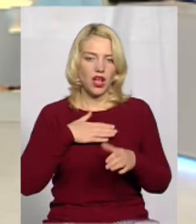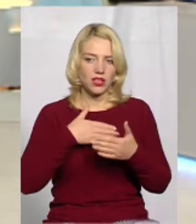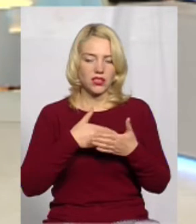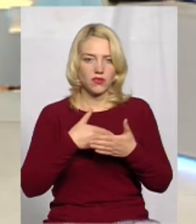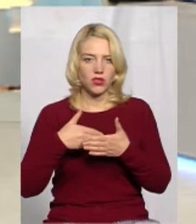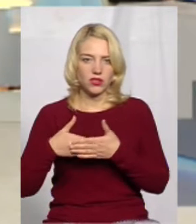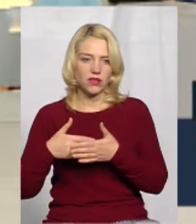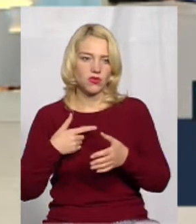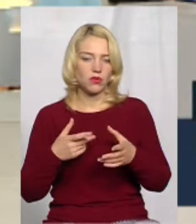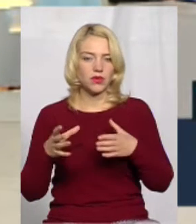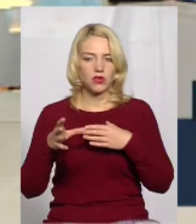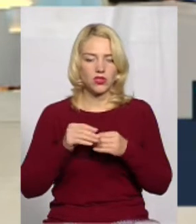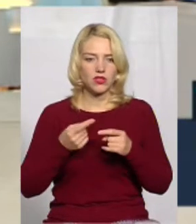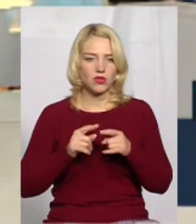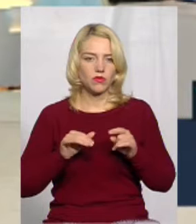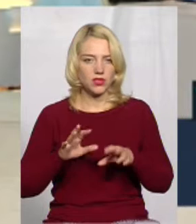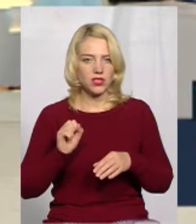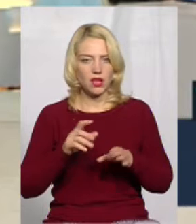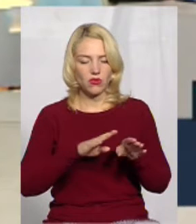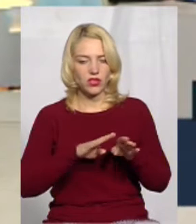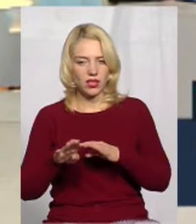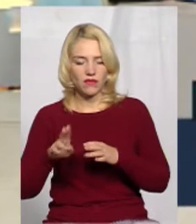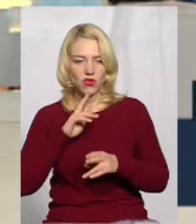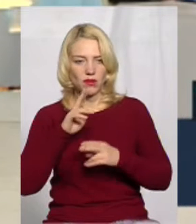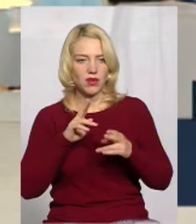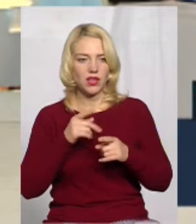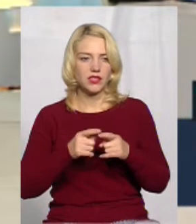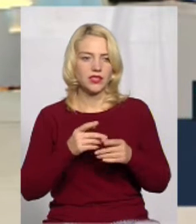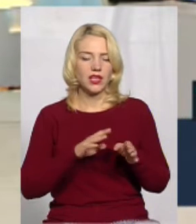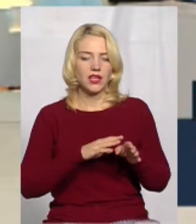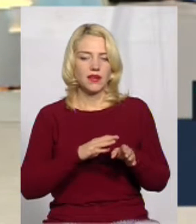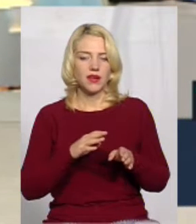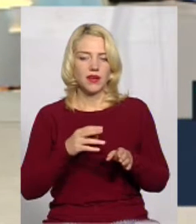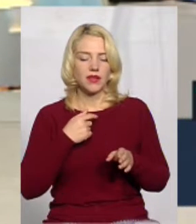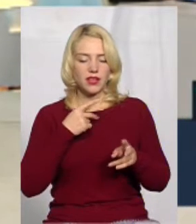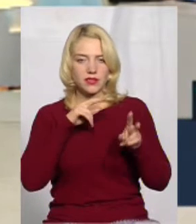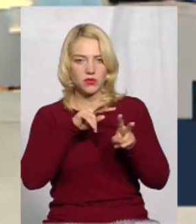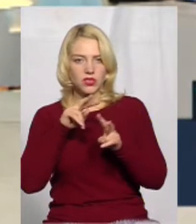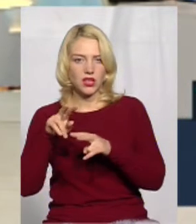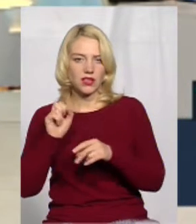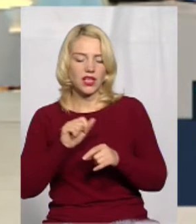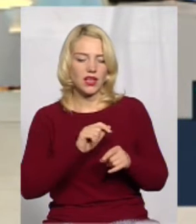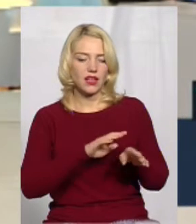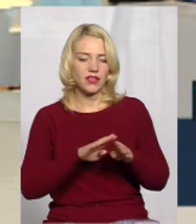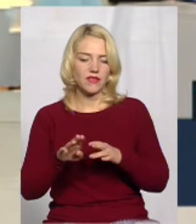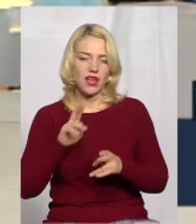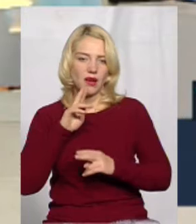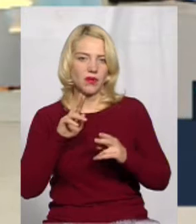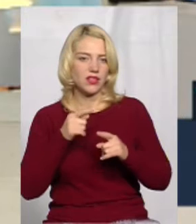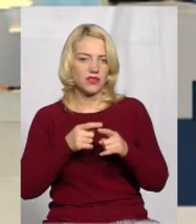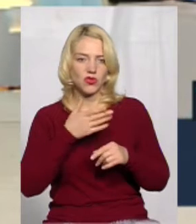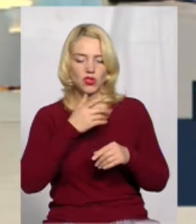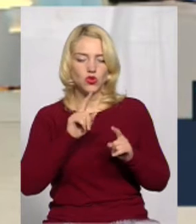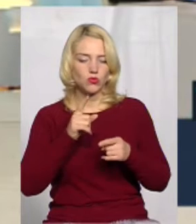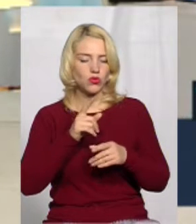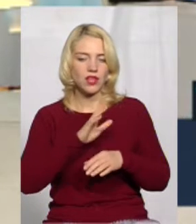підключається до такого процесу, а от на рівні апеляції, там декілька кейсів в мене було, я спостерігала, на рівні апеляції вони не дуже